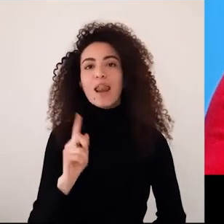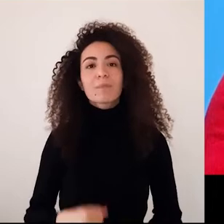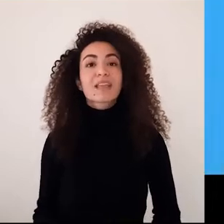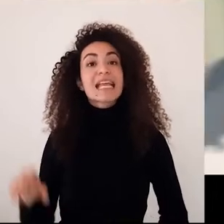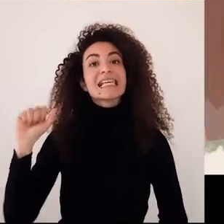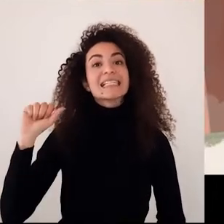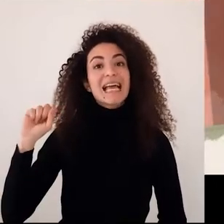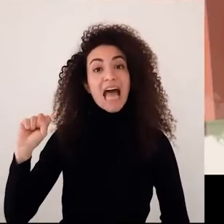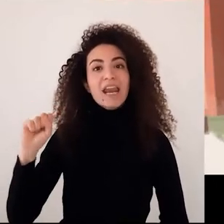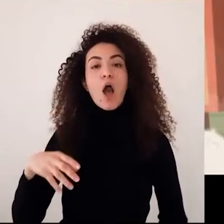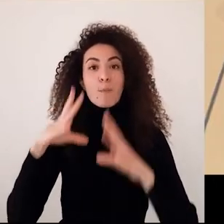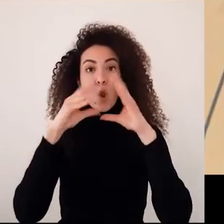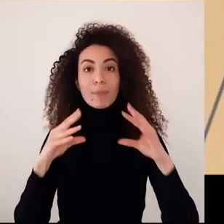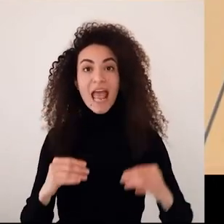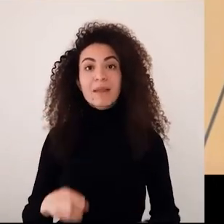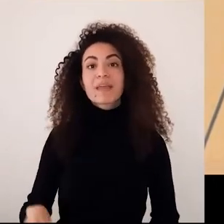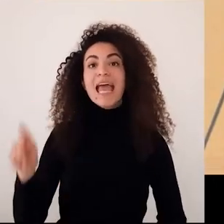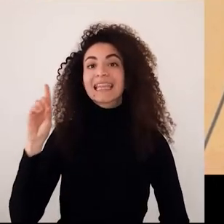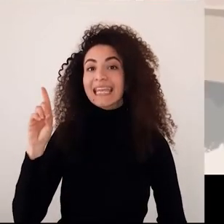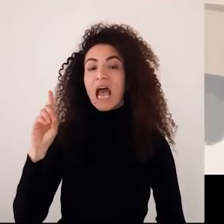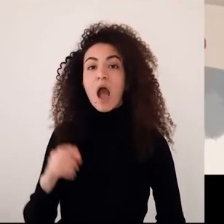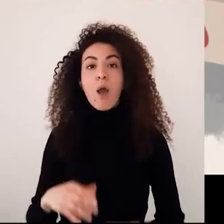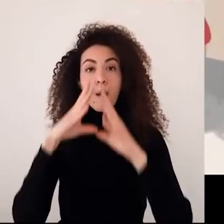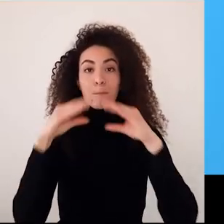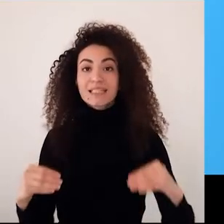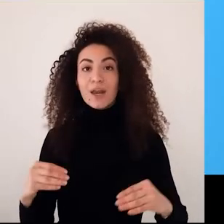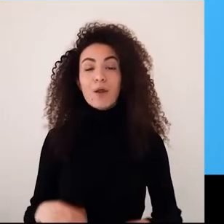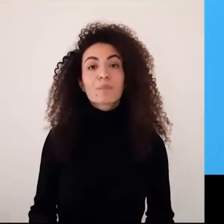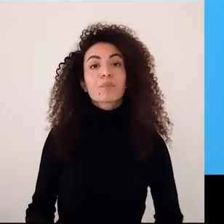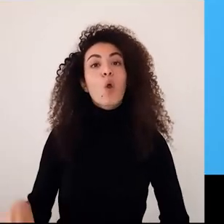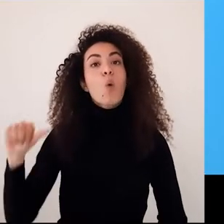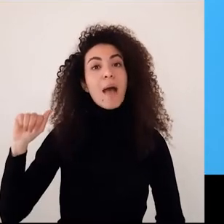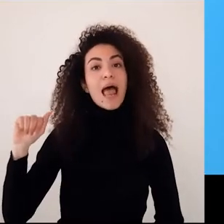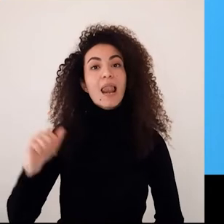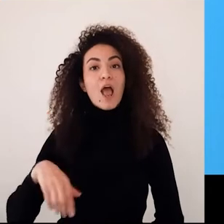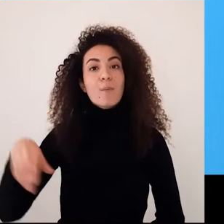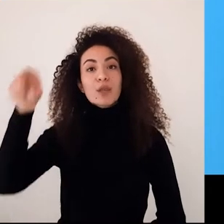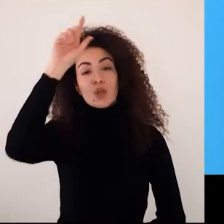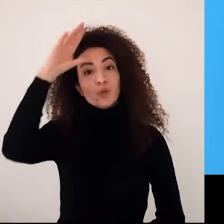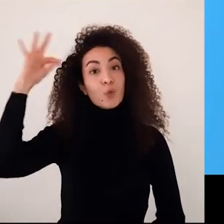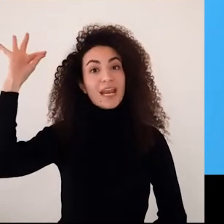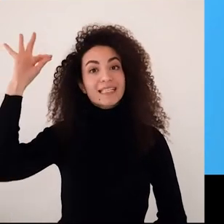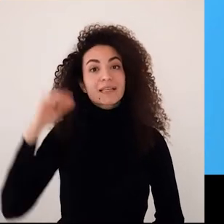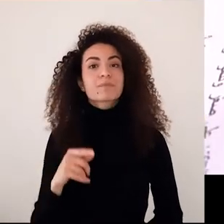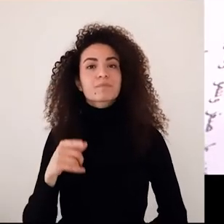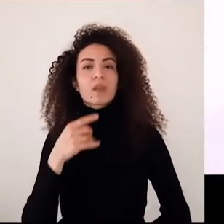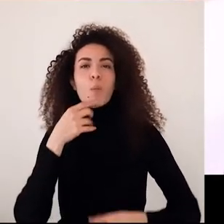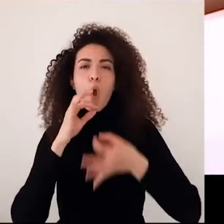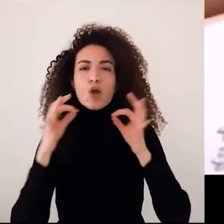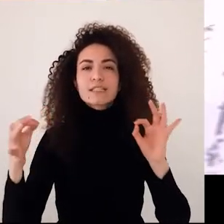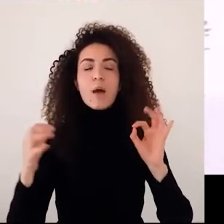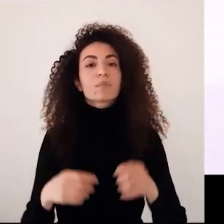ساعدتنا سارة من لبنان دينا من مصر وأمل من تونس رح يرافقونا برحلة تعتمد على أحدث المفاهيم